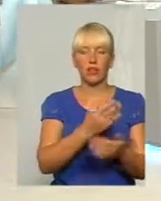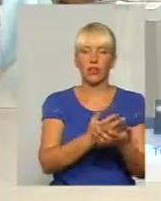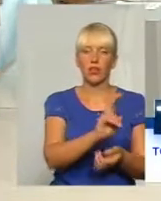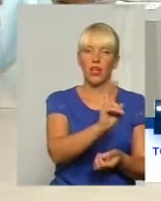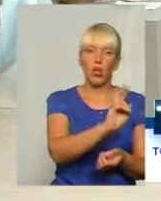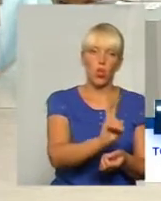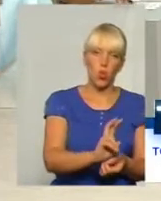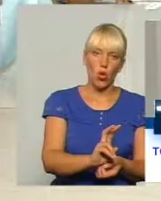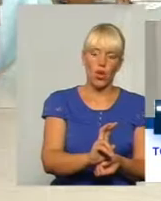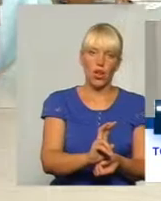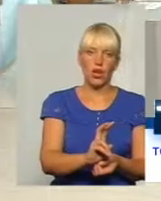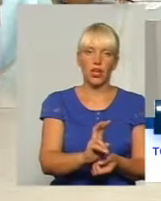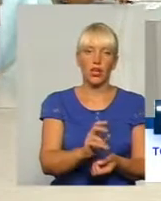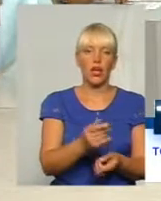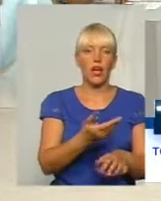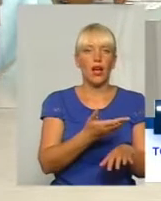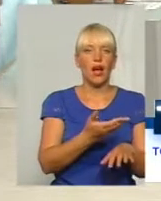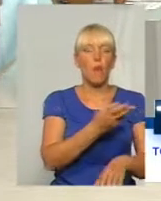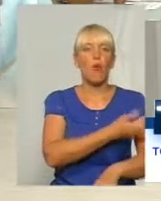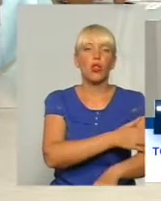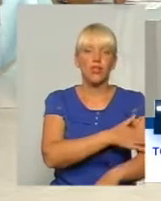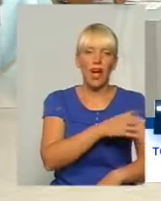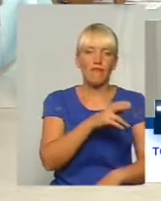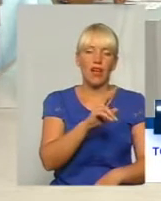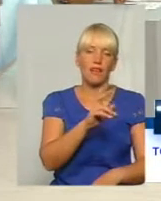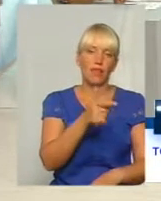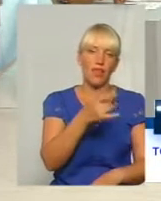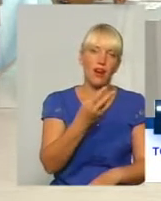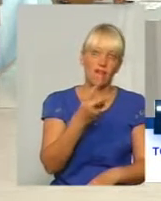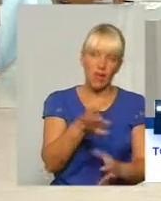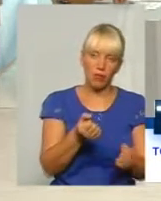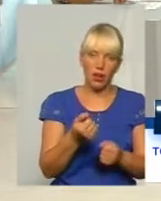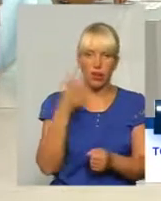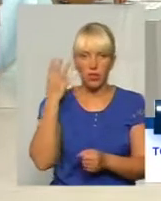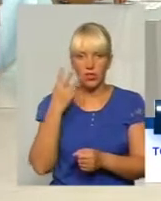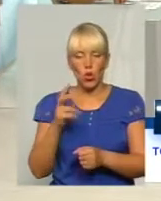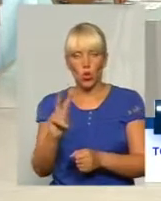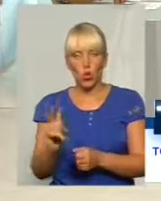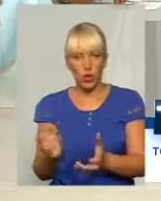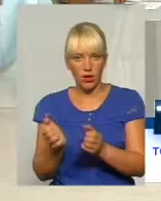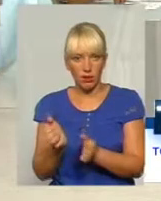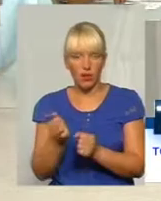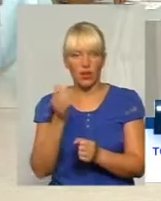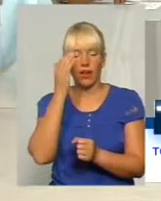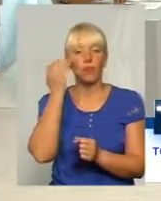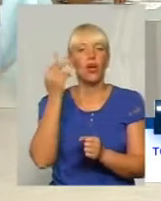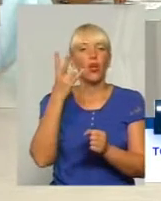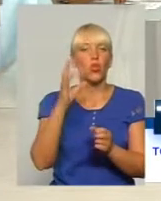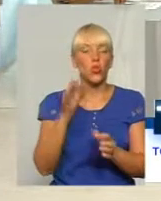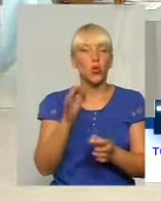можливо, гривні, у нас долари. Саме тому ми чекаємо посадок вже, а не затримання. Це буде значно